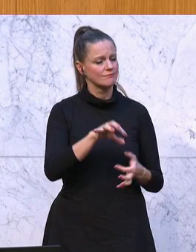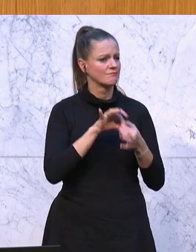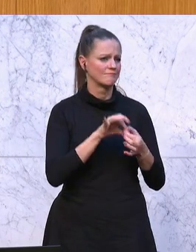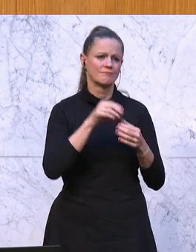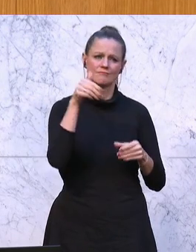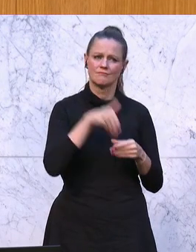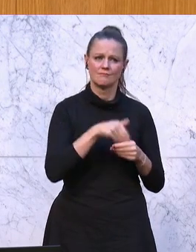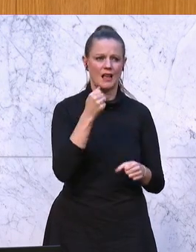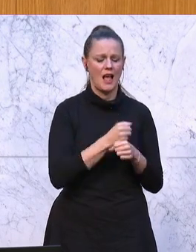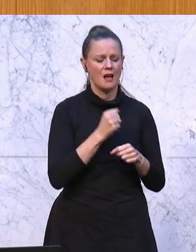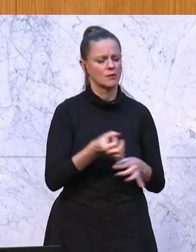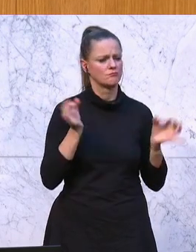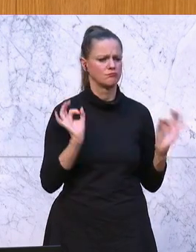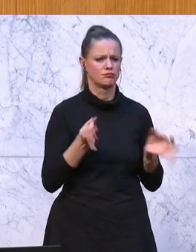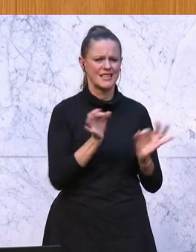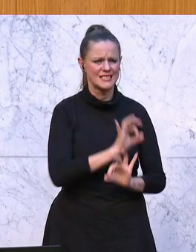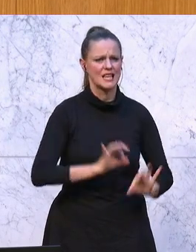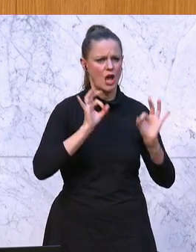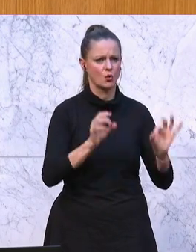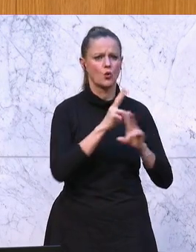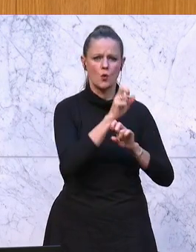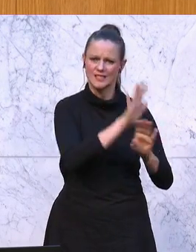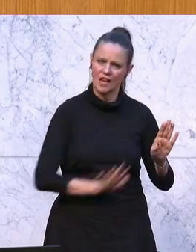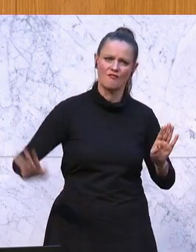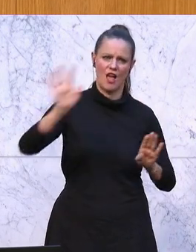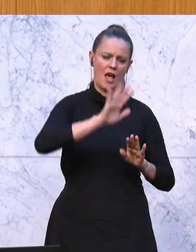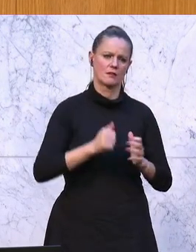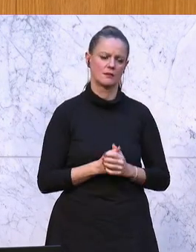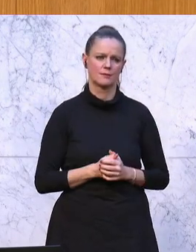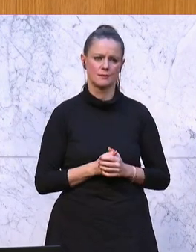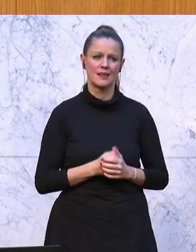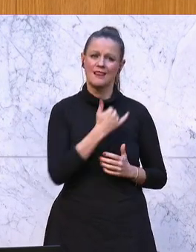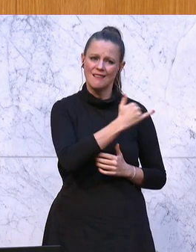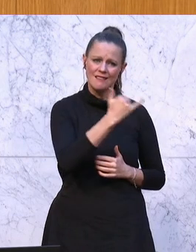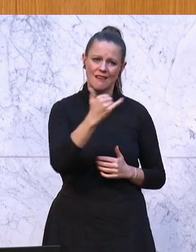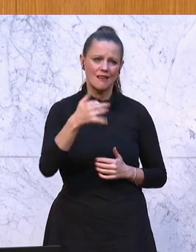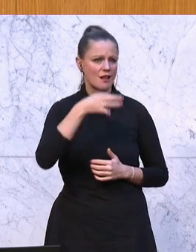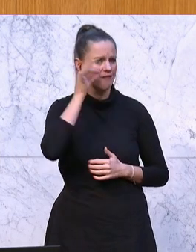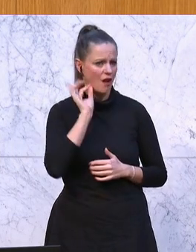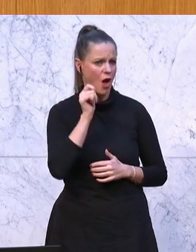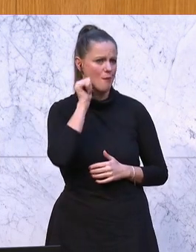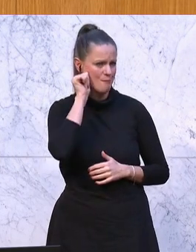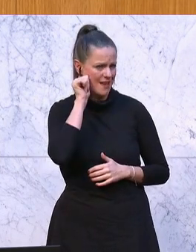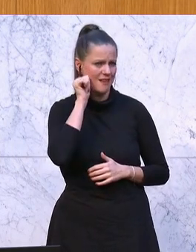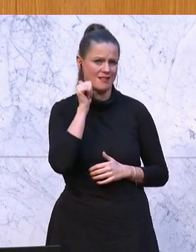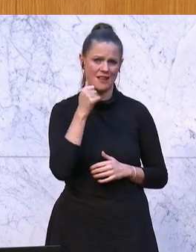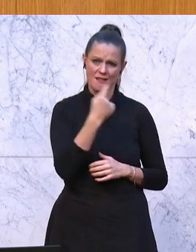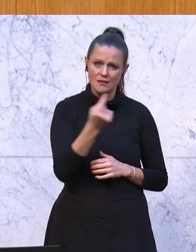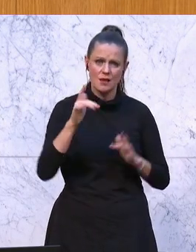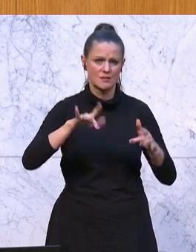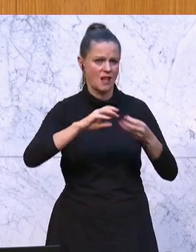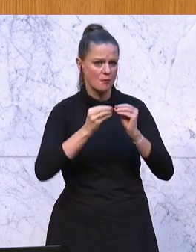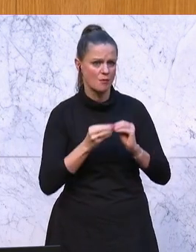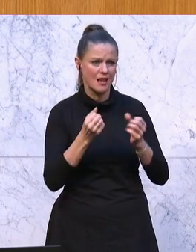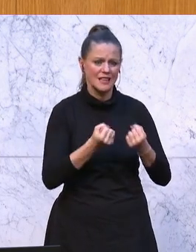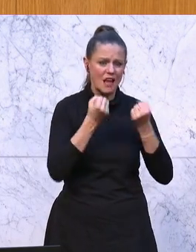unglaublich gute Arbeit in ganz Österreich. Jede Frau, jedes Mädchen, das Probleme hat, sei es